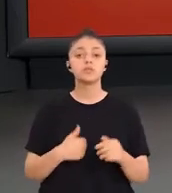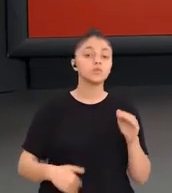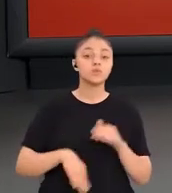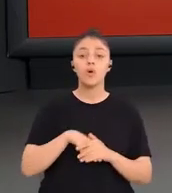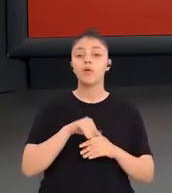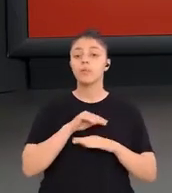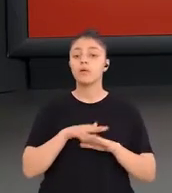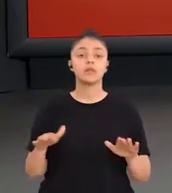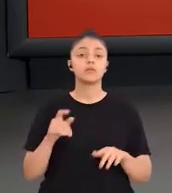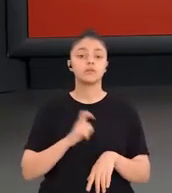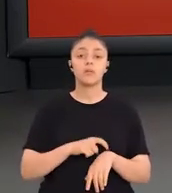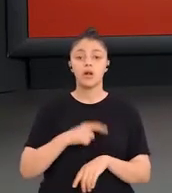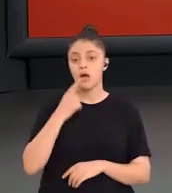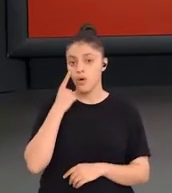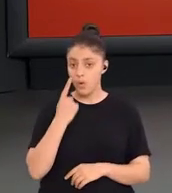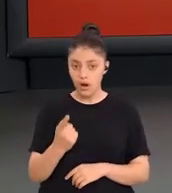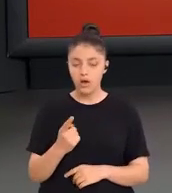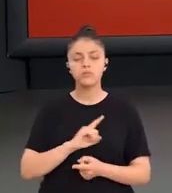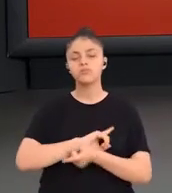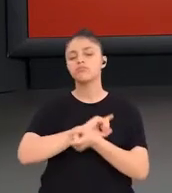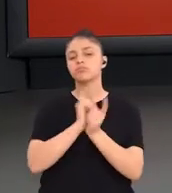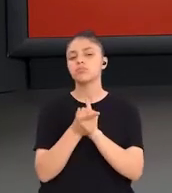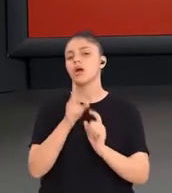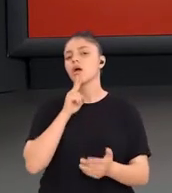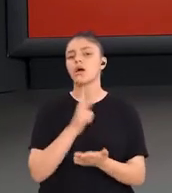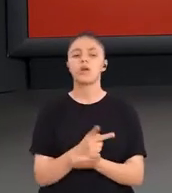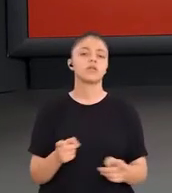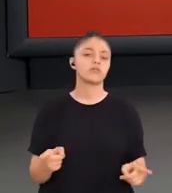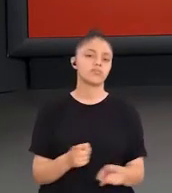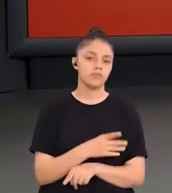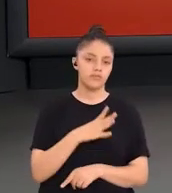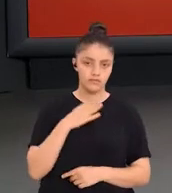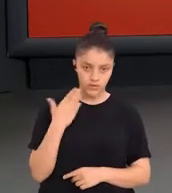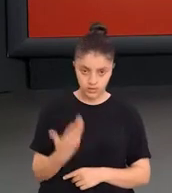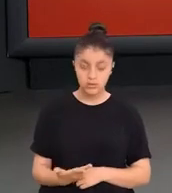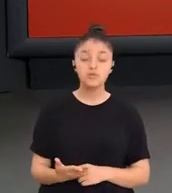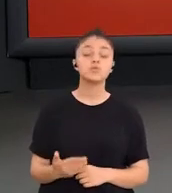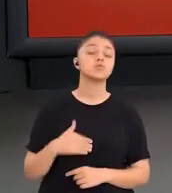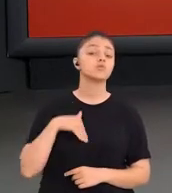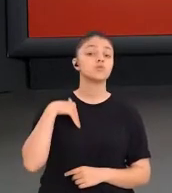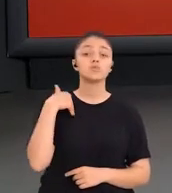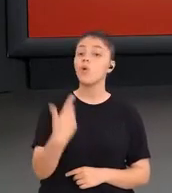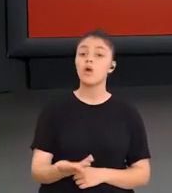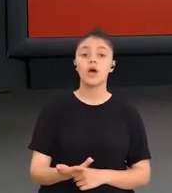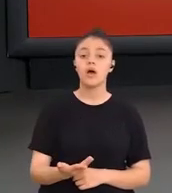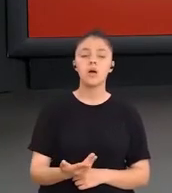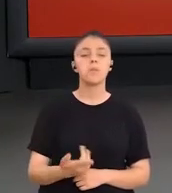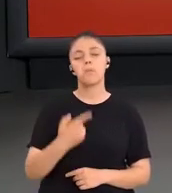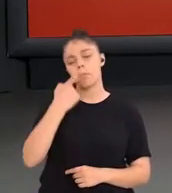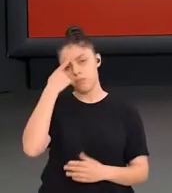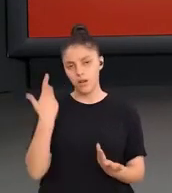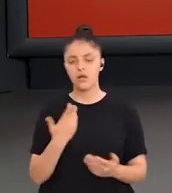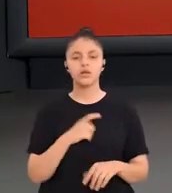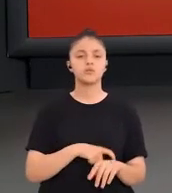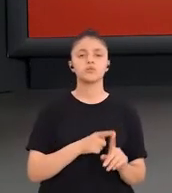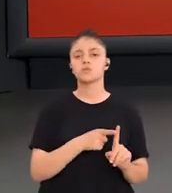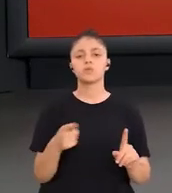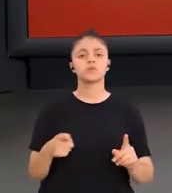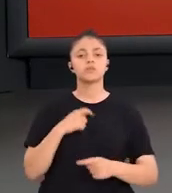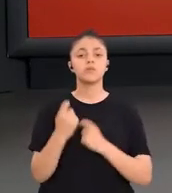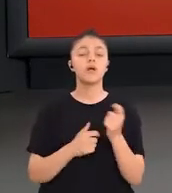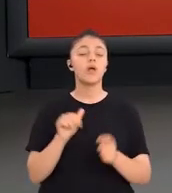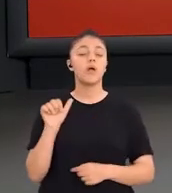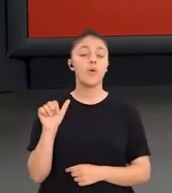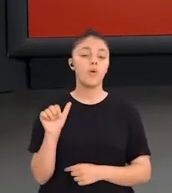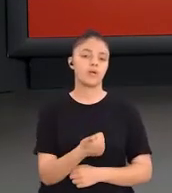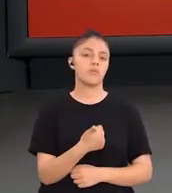kadar sürede tamamlanacağına ilişkin çeşitli kararlar alınır. Ve sonraki aşama belki de sürecin